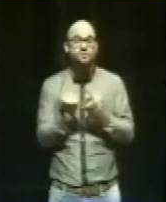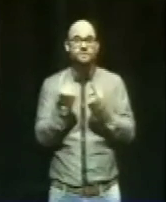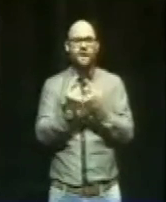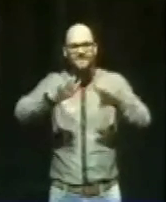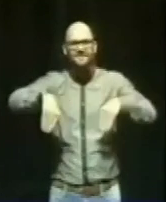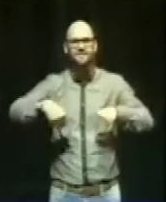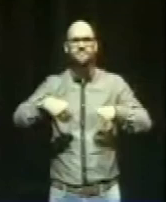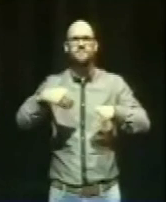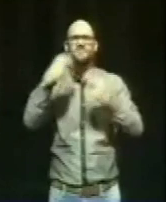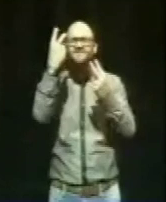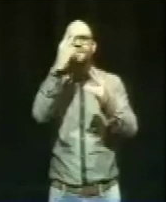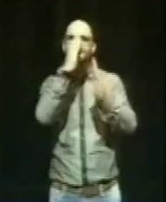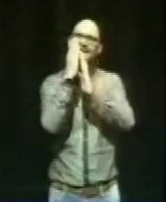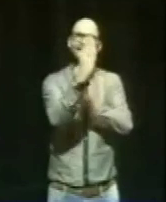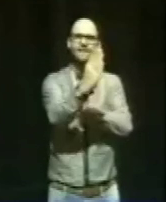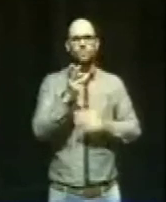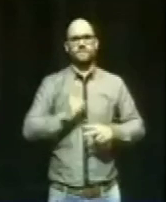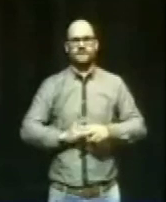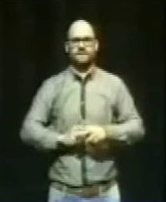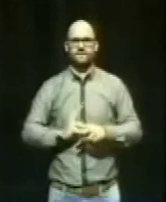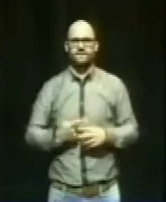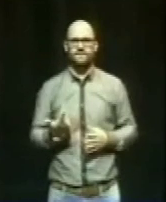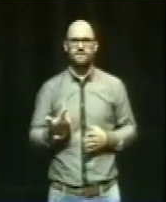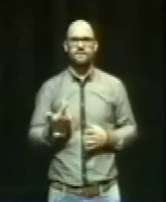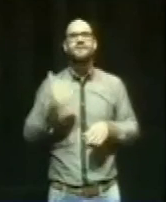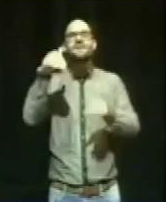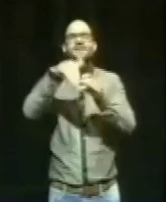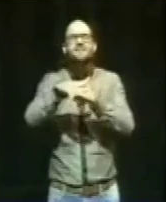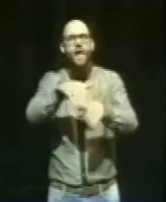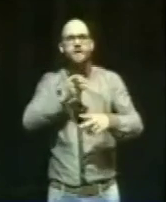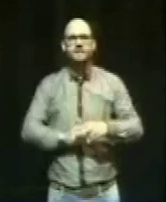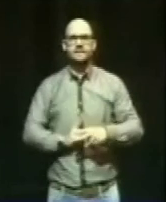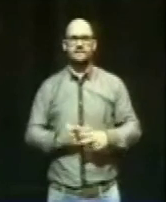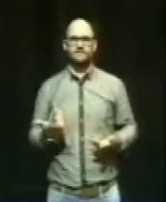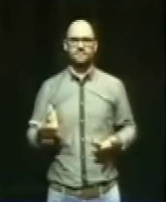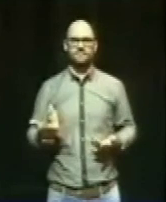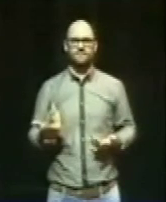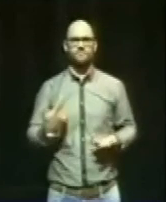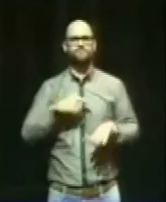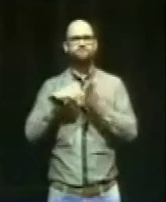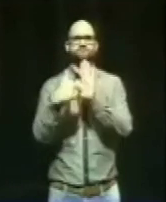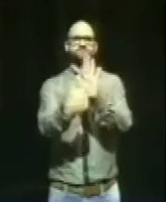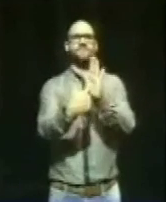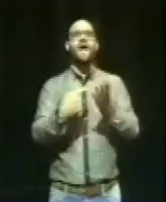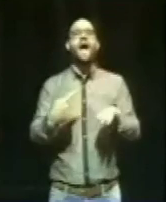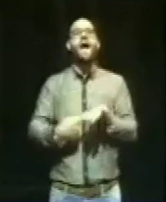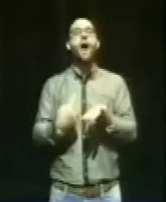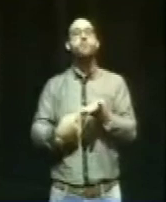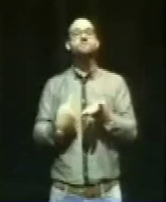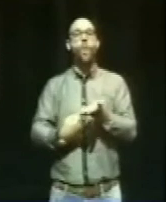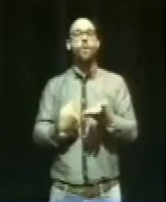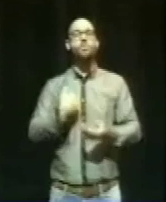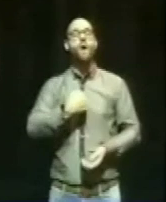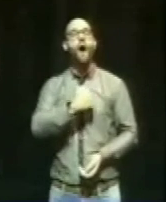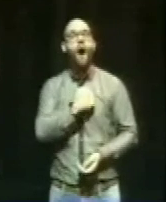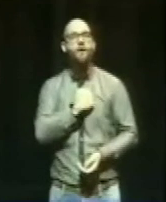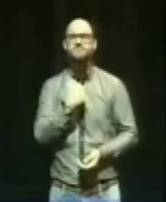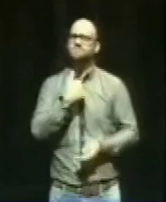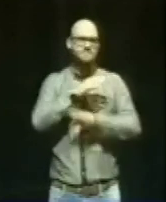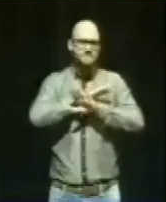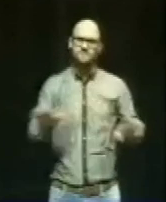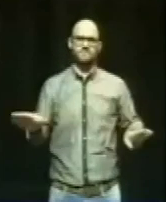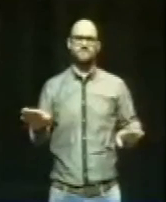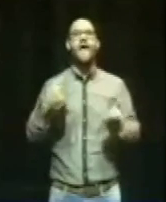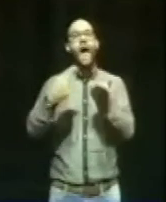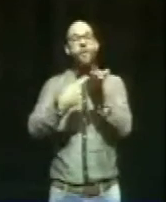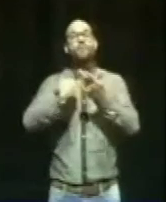und die richtige Richtung. Lasst uns zeigen, dass wir vor Herausforderungen keine Angst haben und dass wir Herausforderungen annehmen